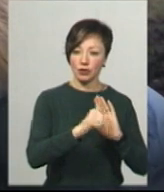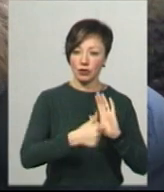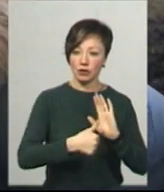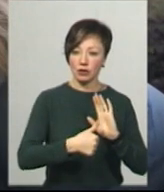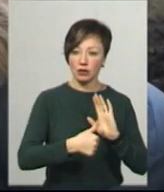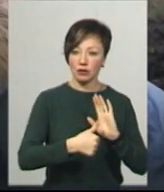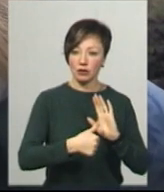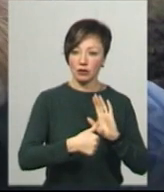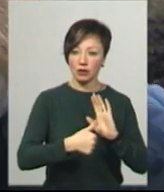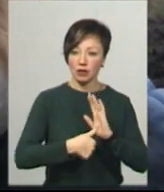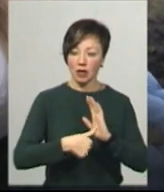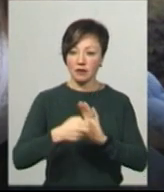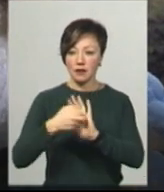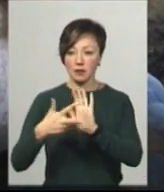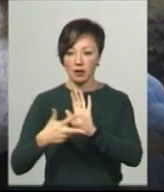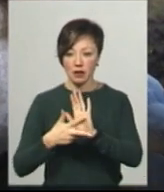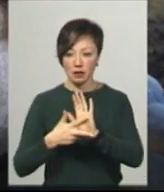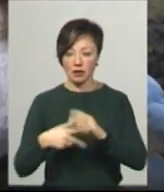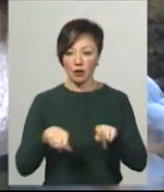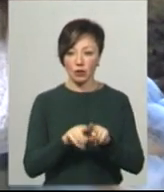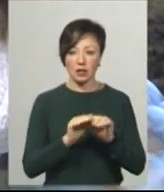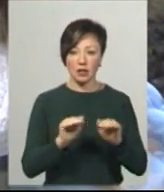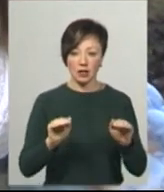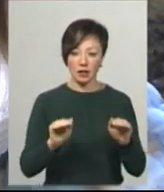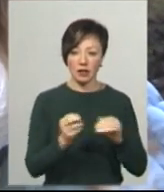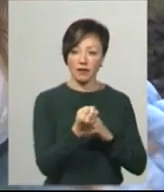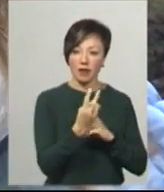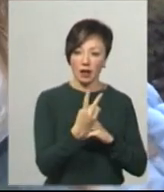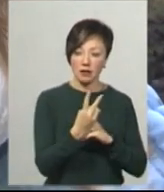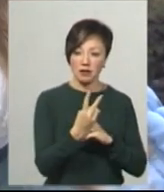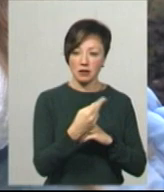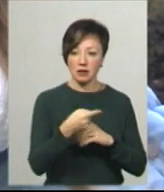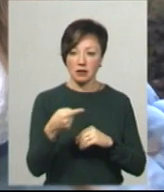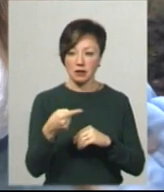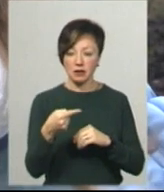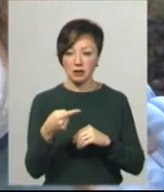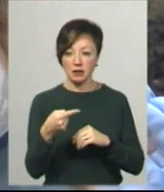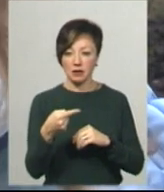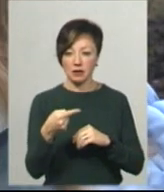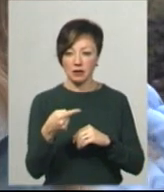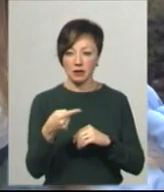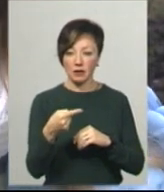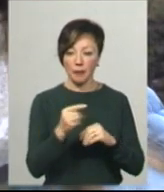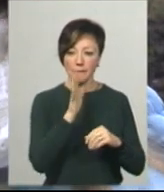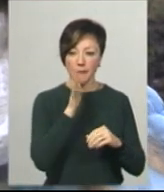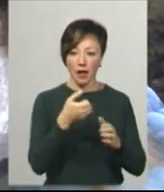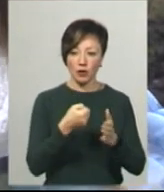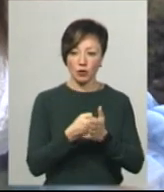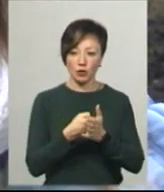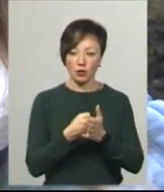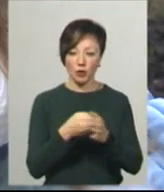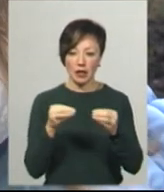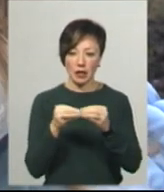18 років, також діти 12 років та діти від 5 до